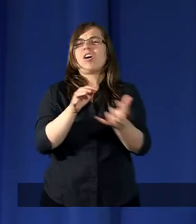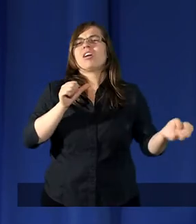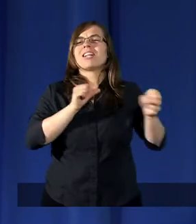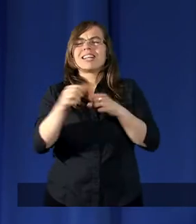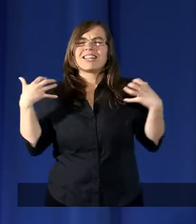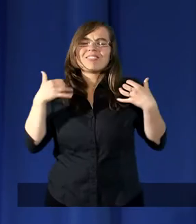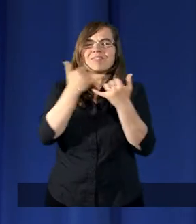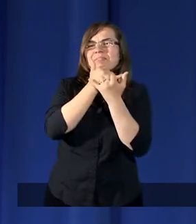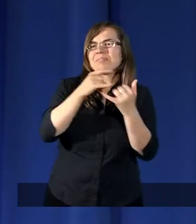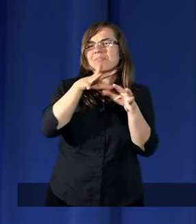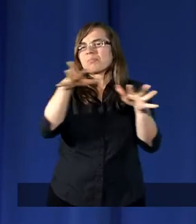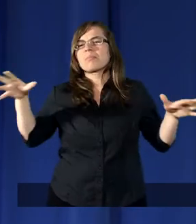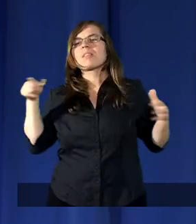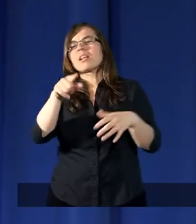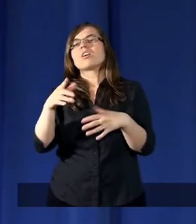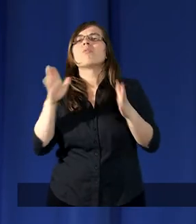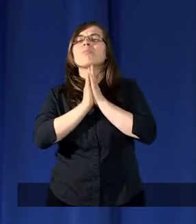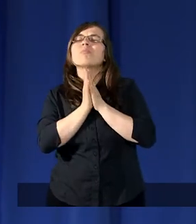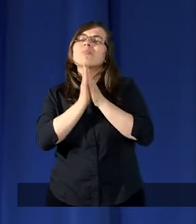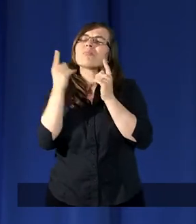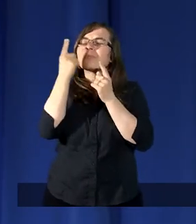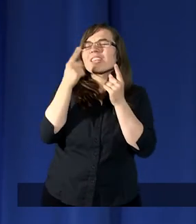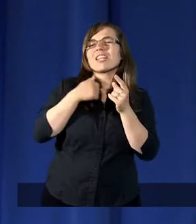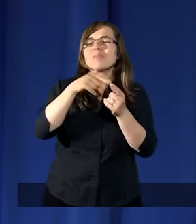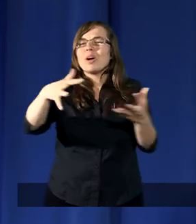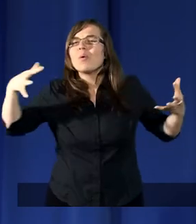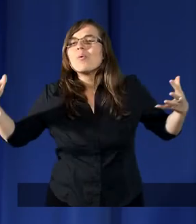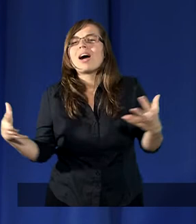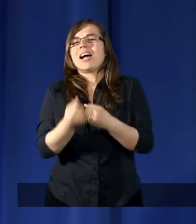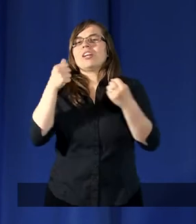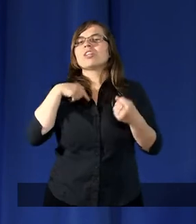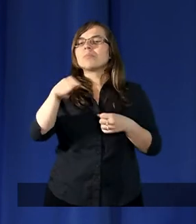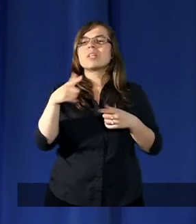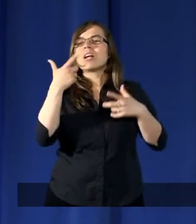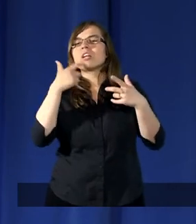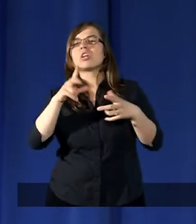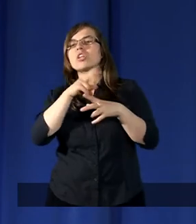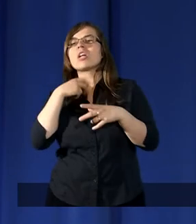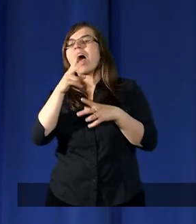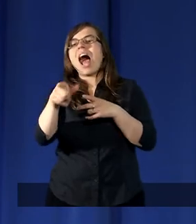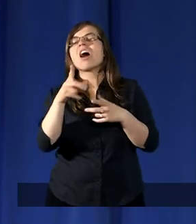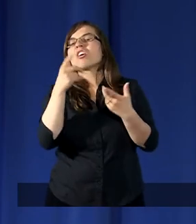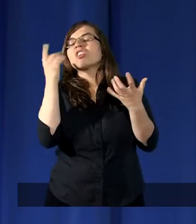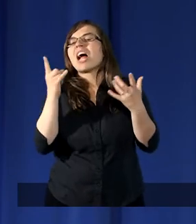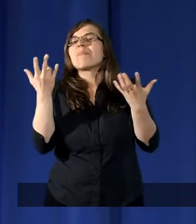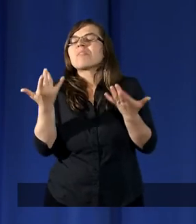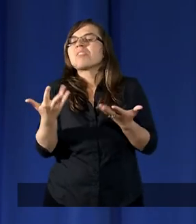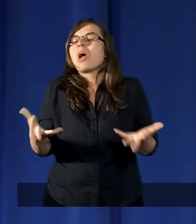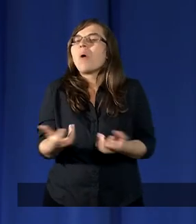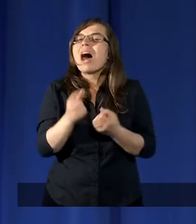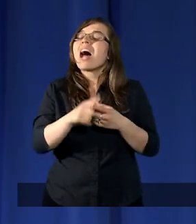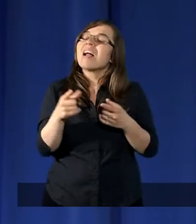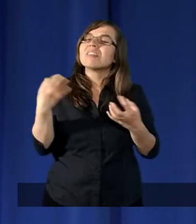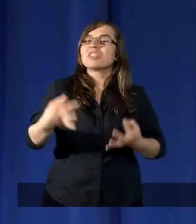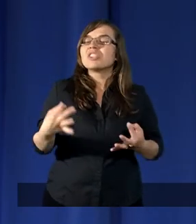zwierząt. Boże, jeżeli Ty go nie uratujesz, to go nic oczywiście nie uratuje. Dzisiaj